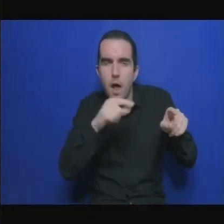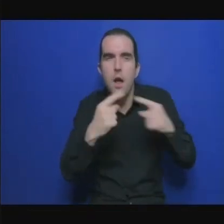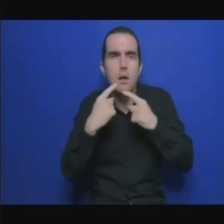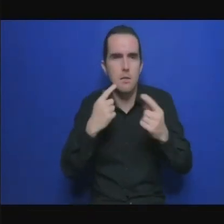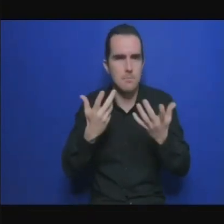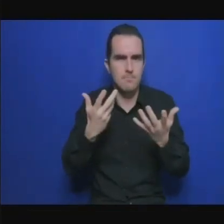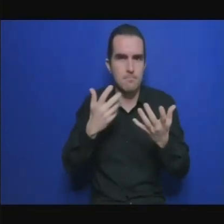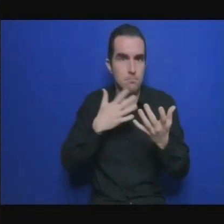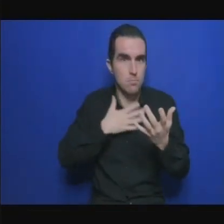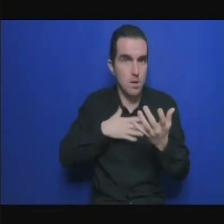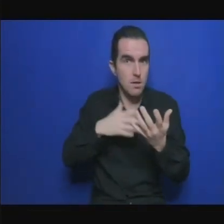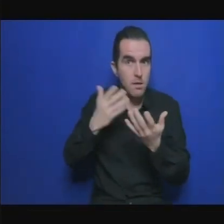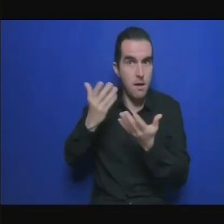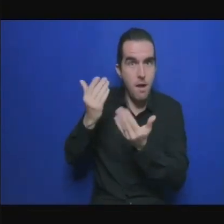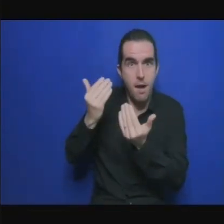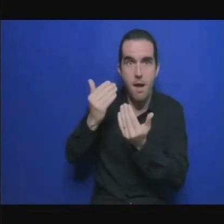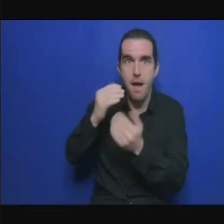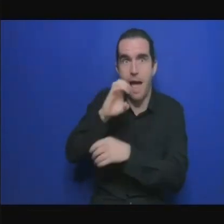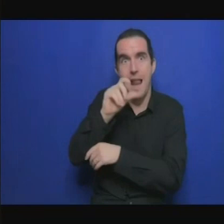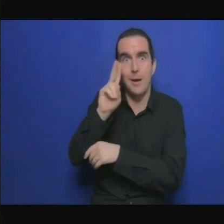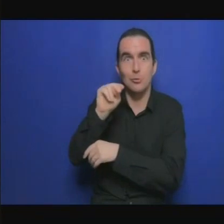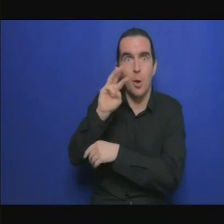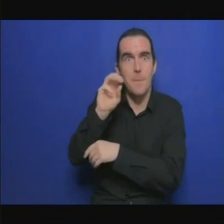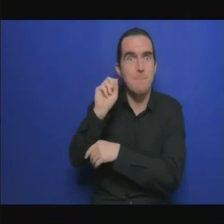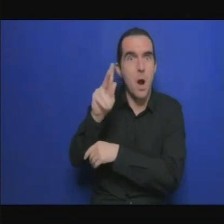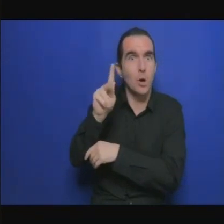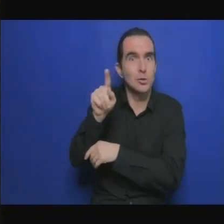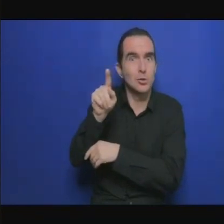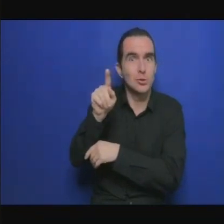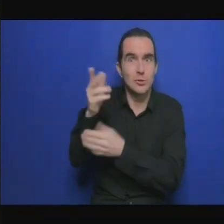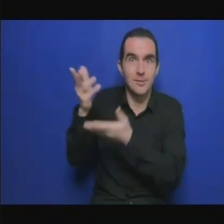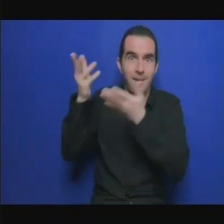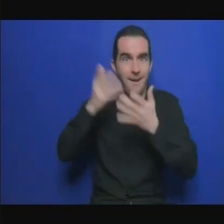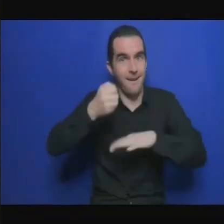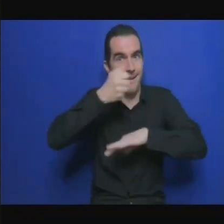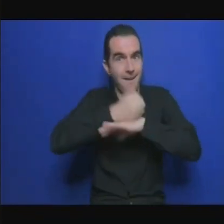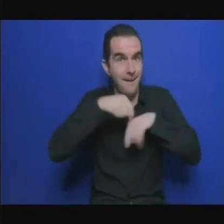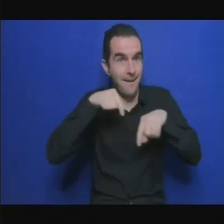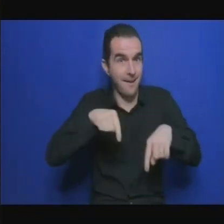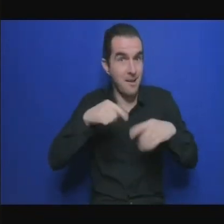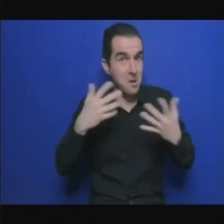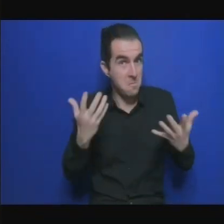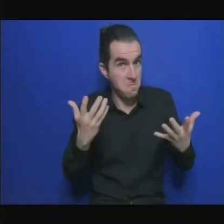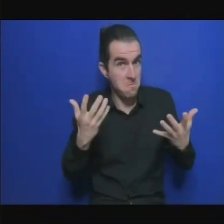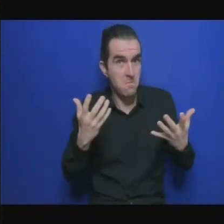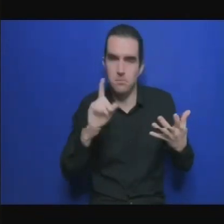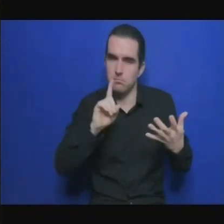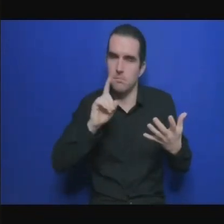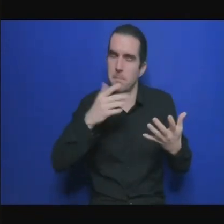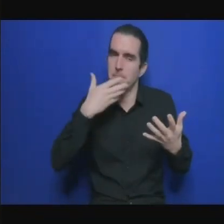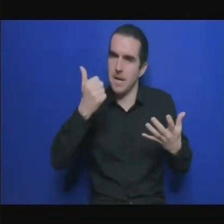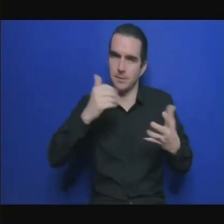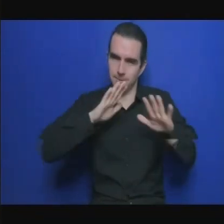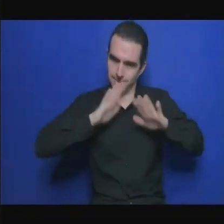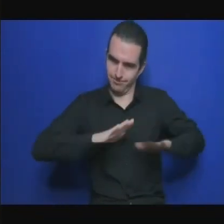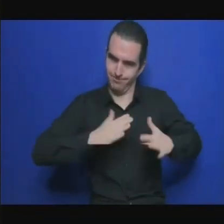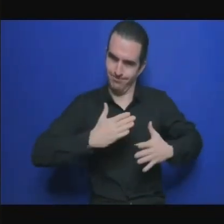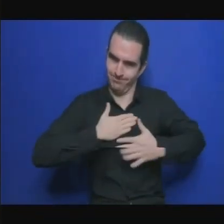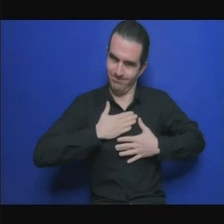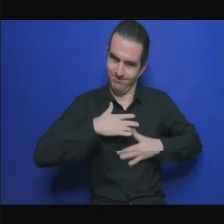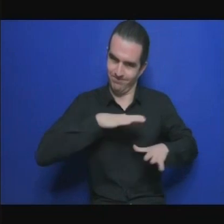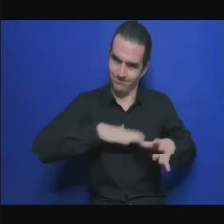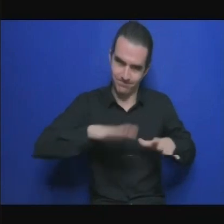ne faisons pas la même chose que par le passé on fait tout à l'étranger et puis on importe ça en Afrique non, il faut aussi qu'on ait cette valeur